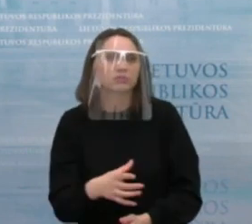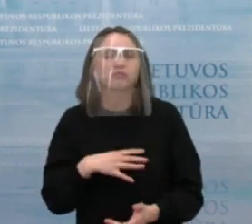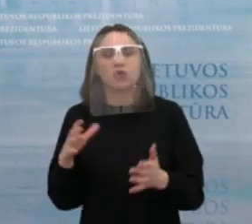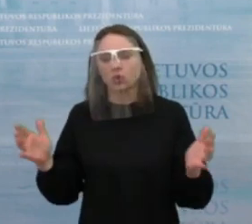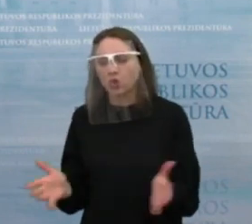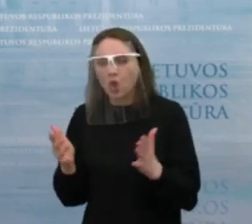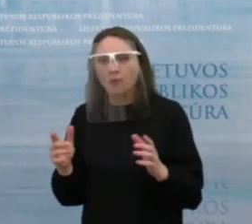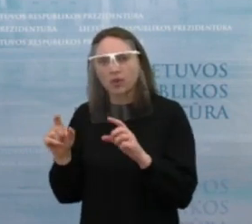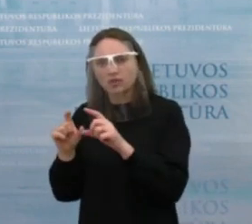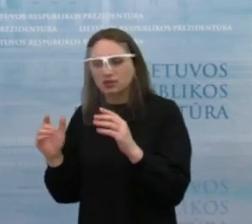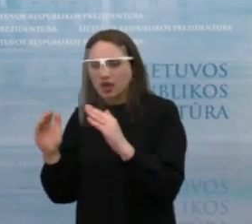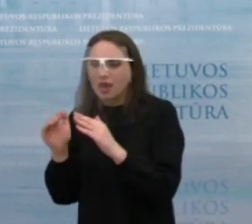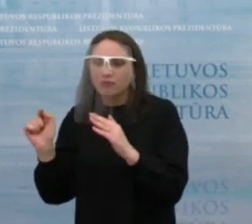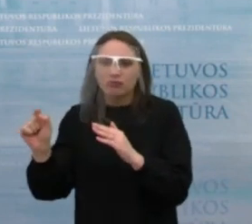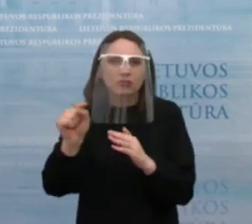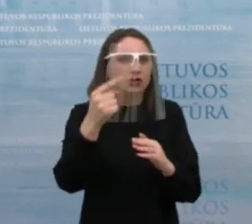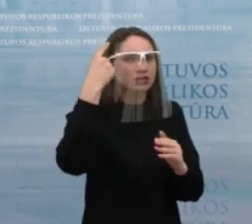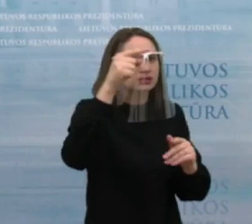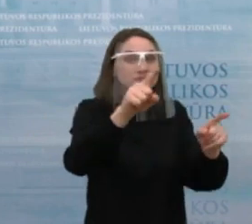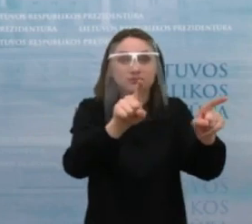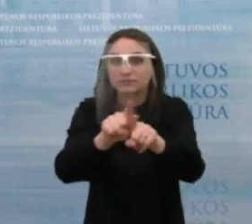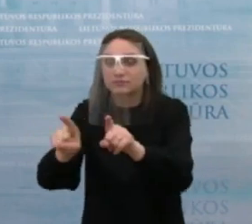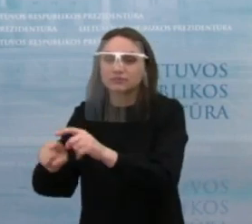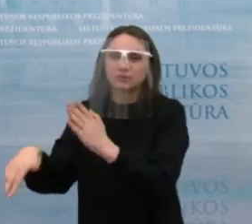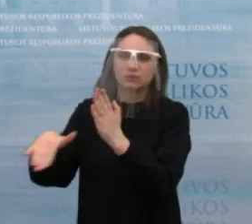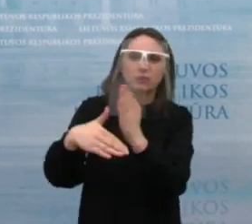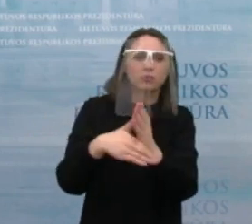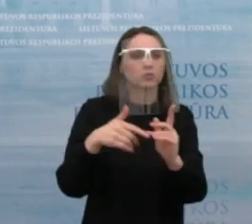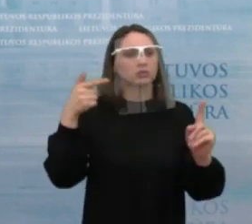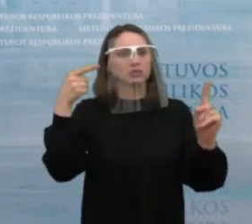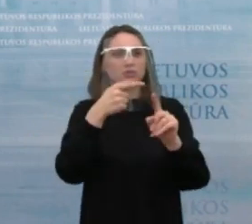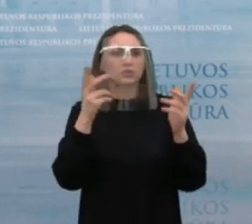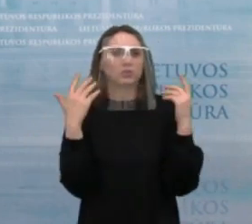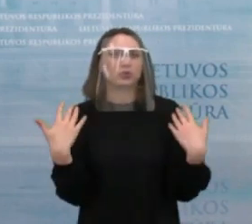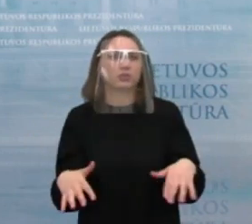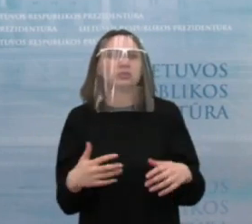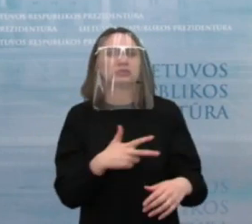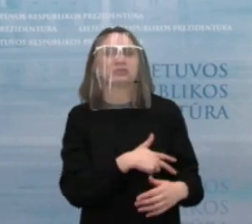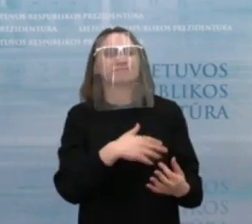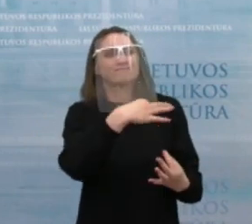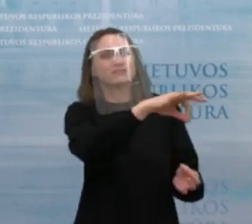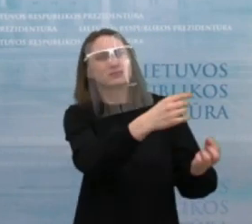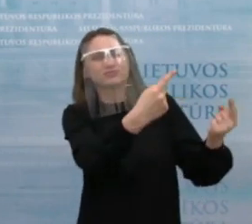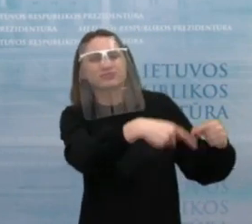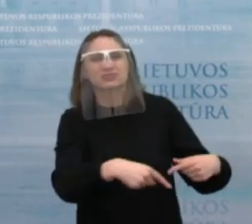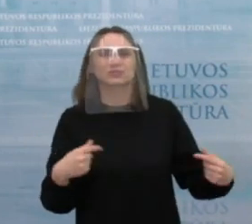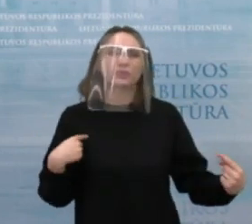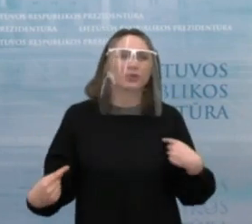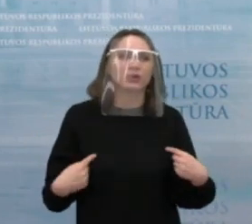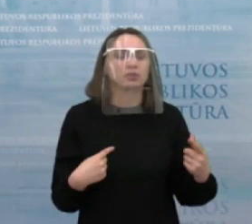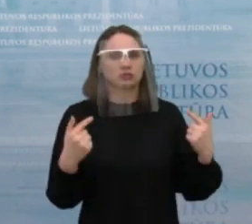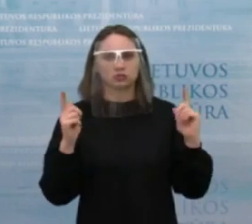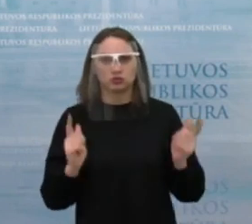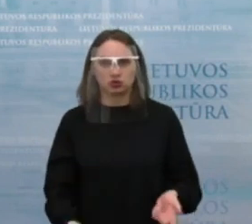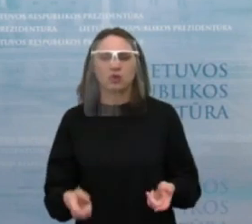įsteigos, tiek kitur, kur reikėjo pagalbos kovojant su didėjantžią socialinę atskirtimį, mes tikrai galėjome labai